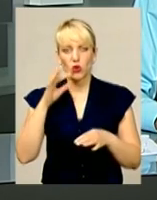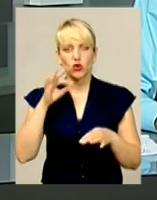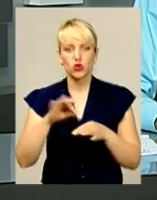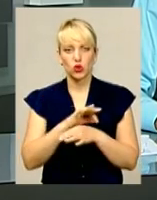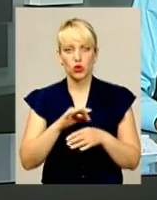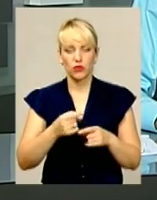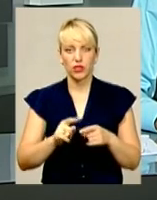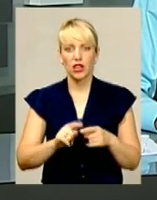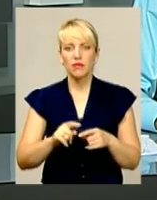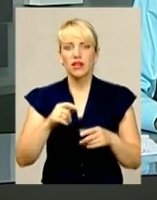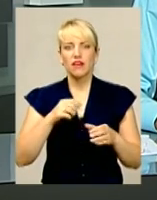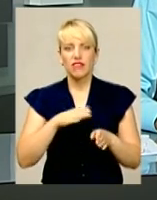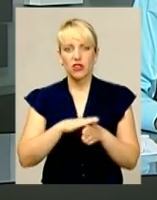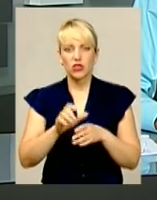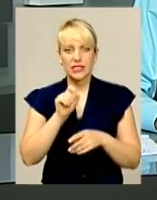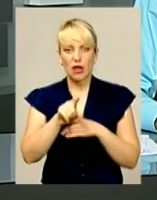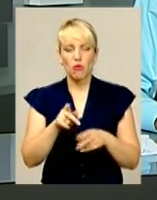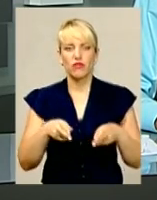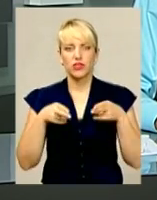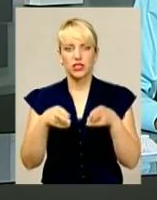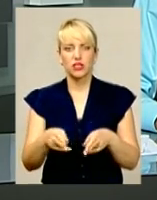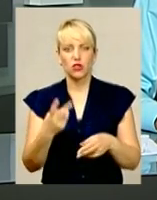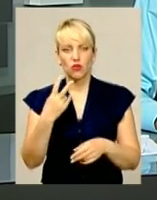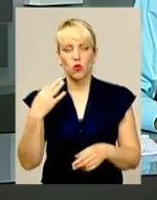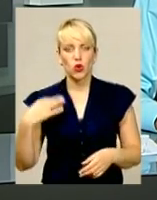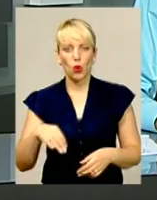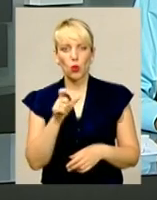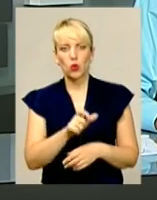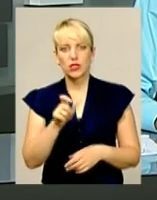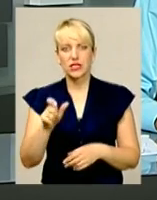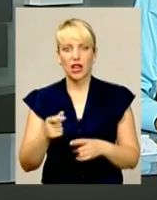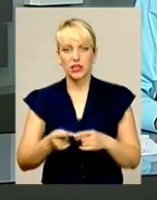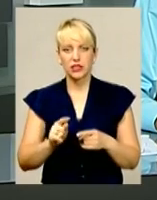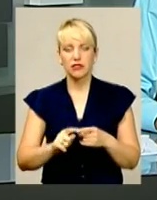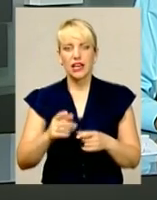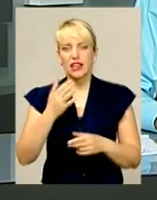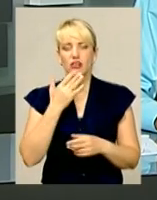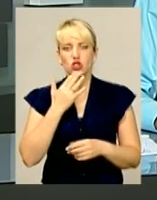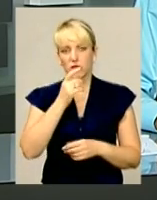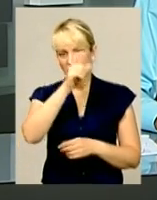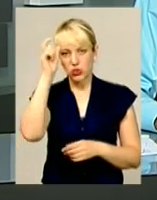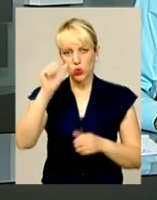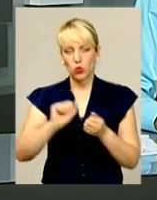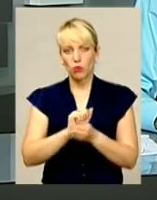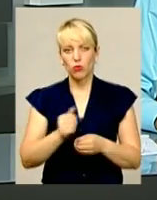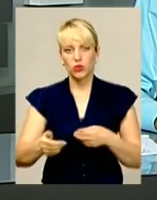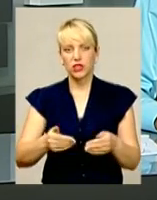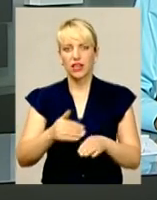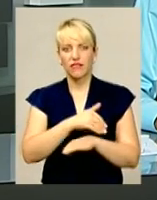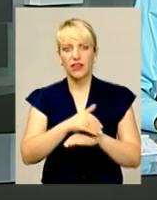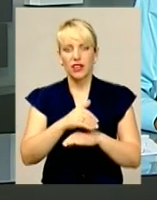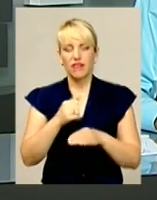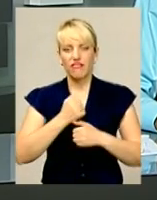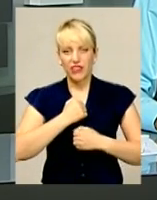чоловіка. Виконали замовний злочин двоє курсантів першого курсу Національної академії сухопутних військ імені Гетьмана